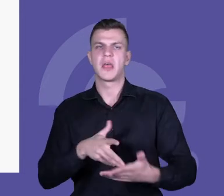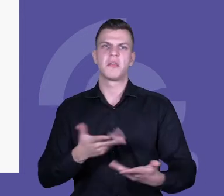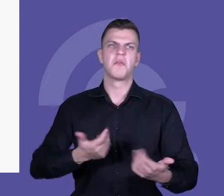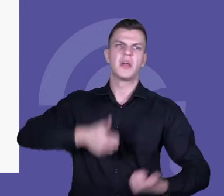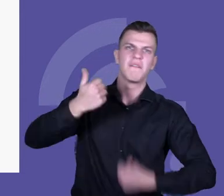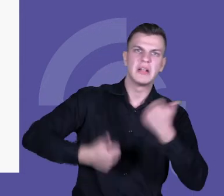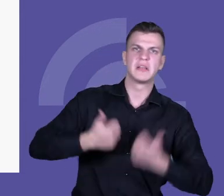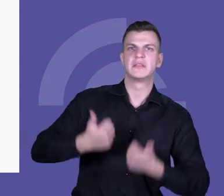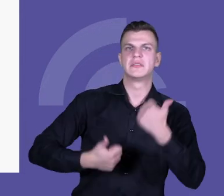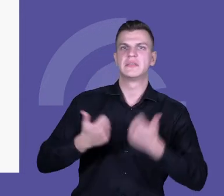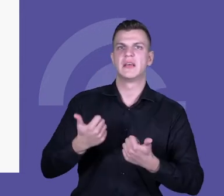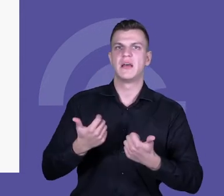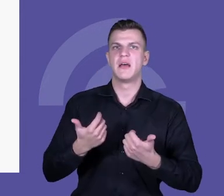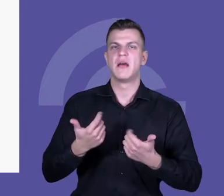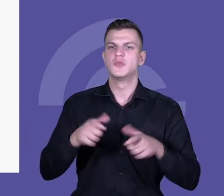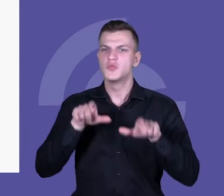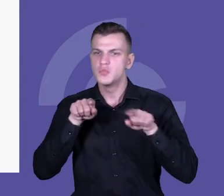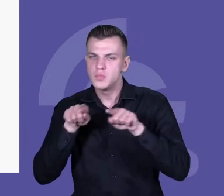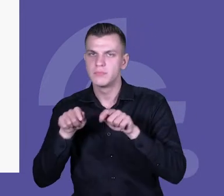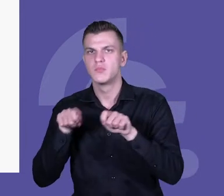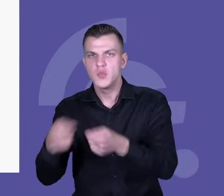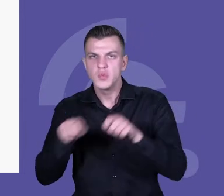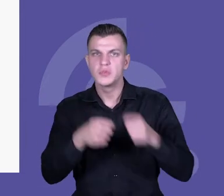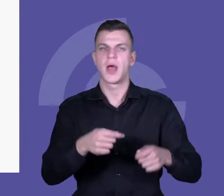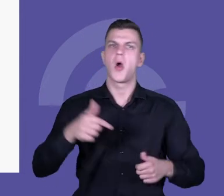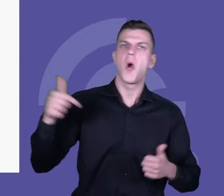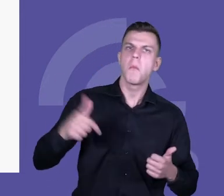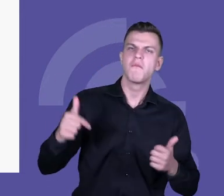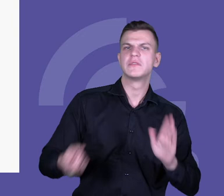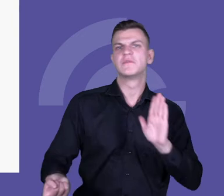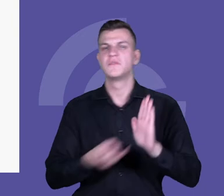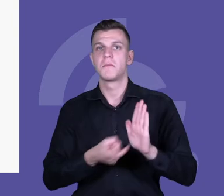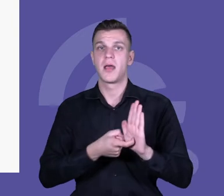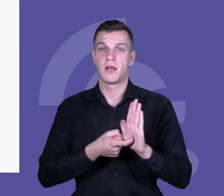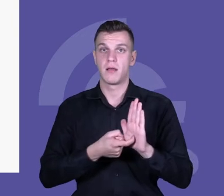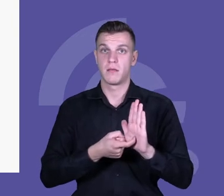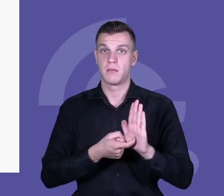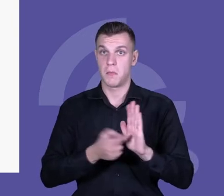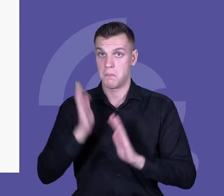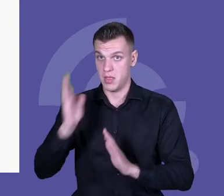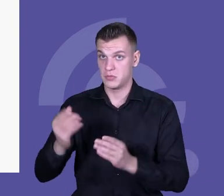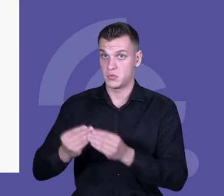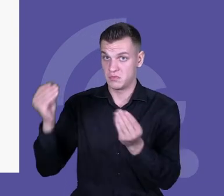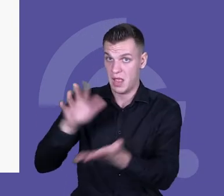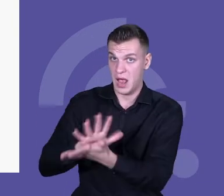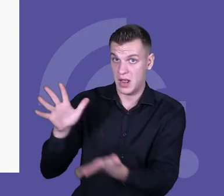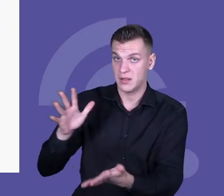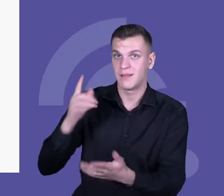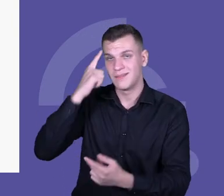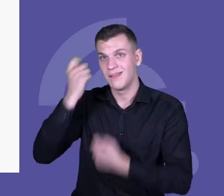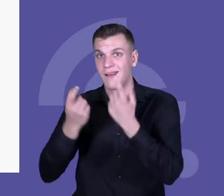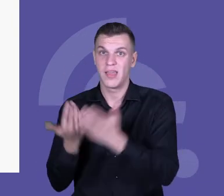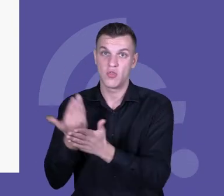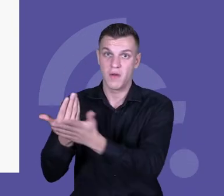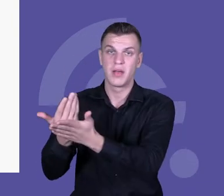rywalizację, przymus, obowiązek, w takiej szkole kompetencje proinnowacyjne rozwijać się nie będą. Potrzebujemy troszeczkę